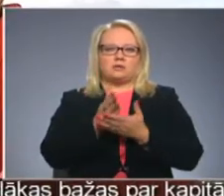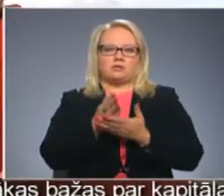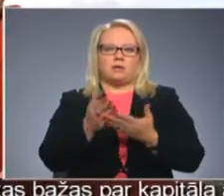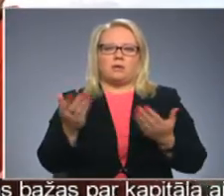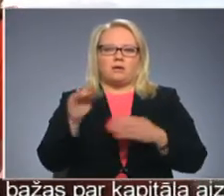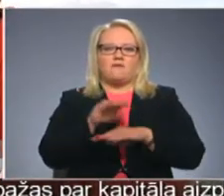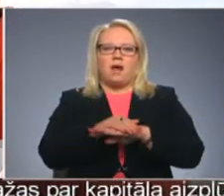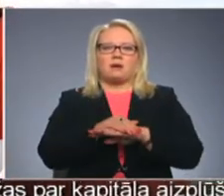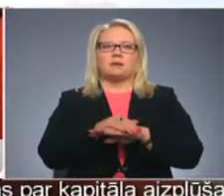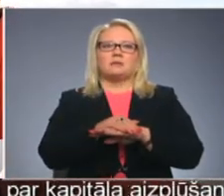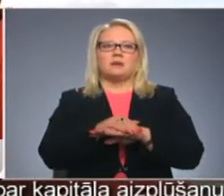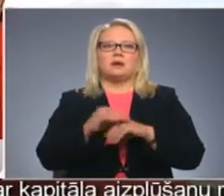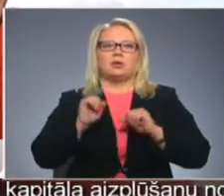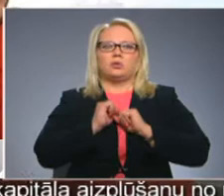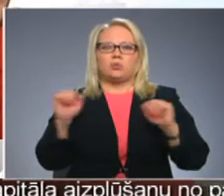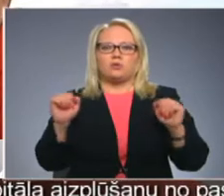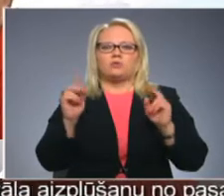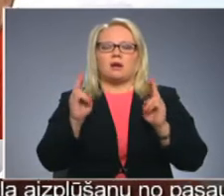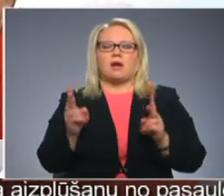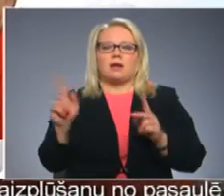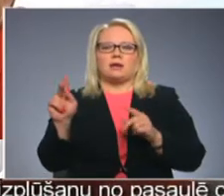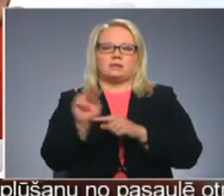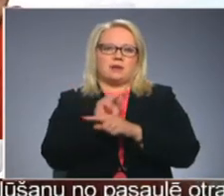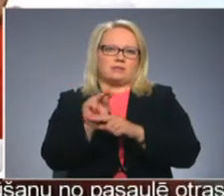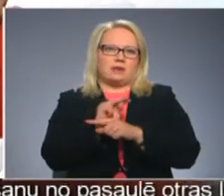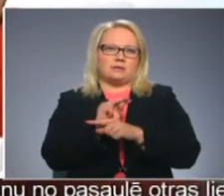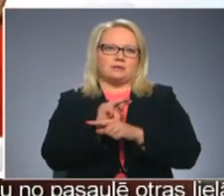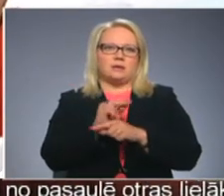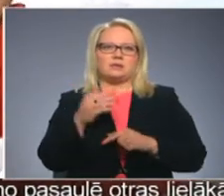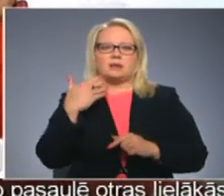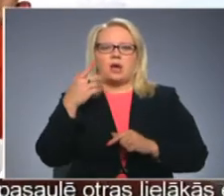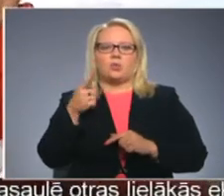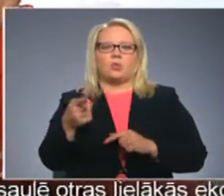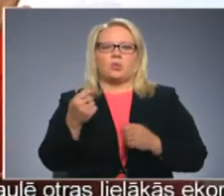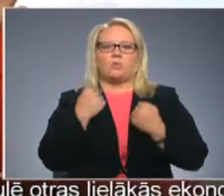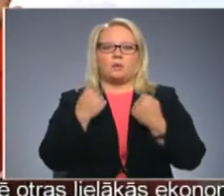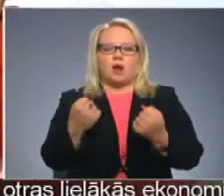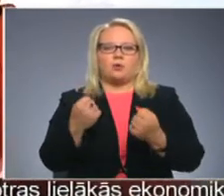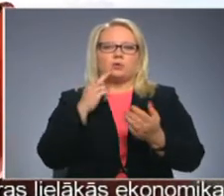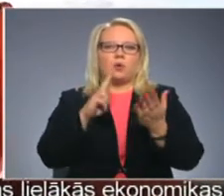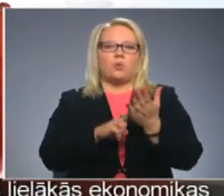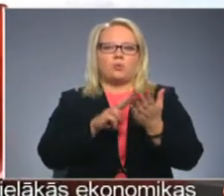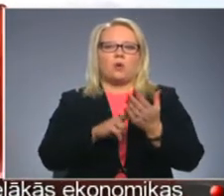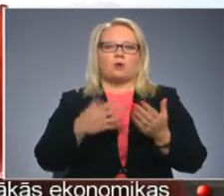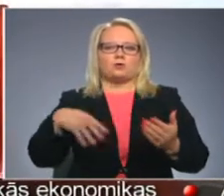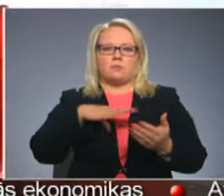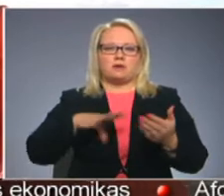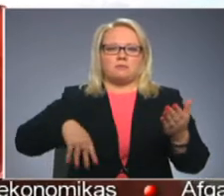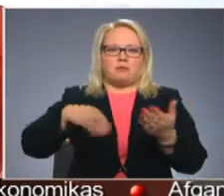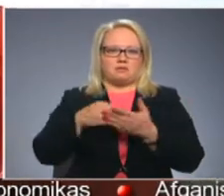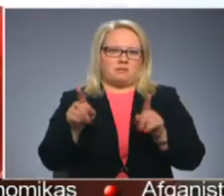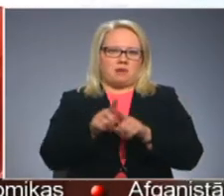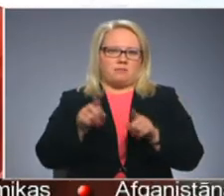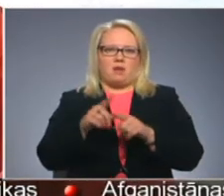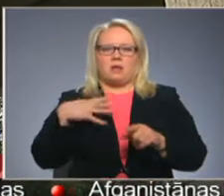drošāk jau, kad viņš ir sataisīts, ka tu brauc nodokļus tāpat maksājiem, un kāpēc, lai